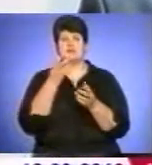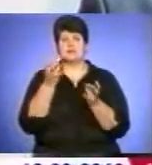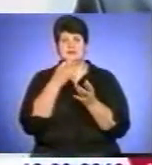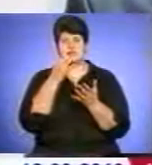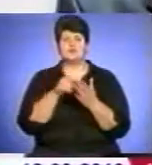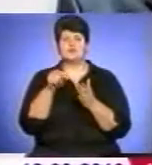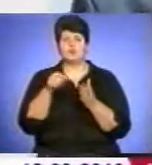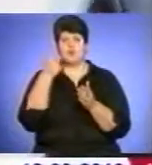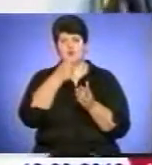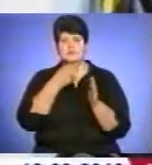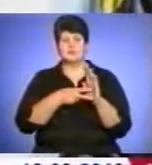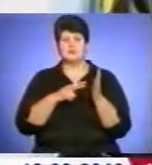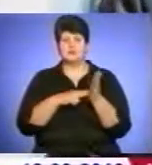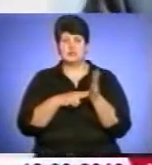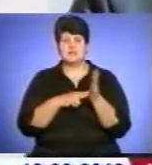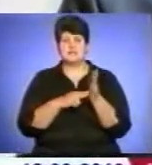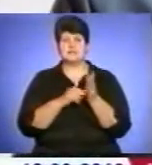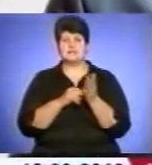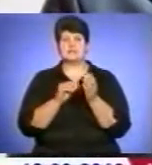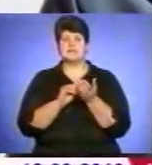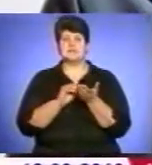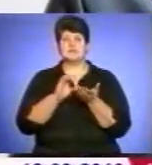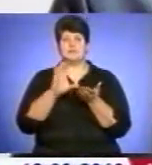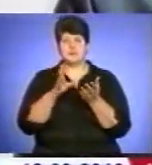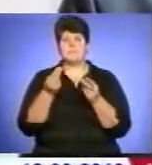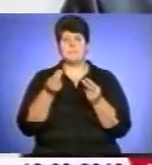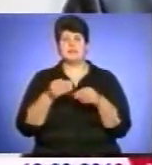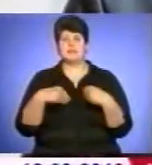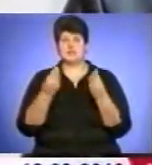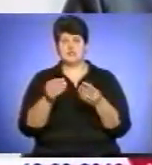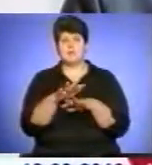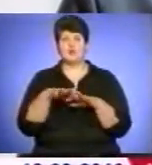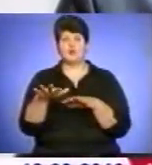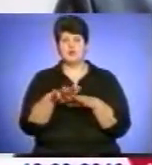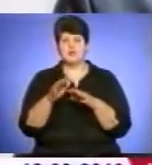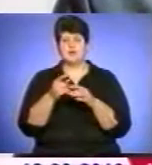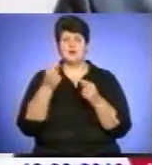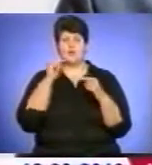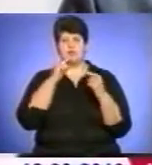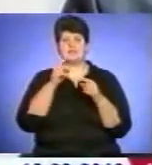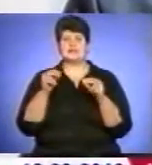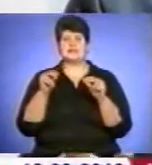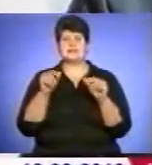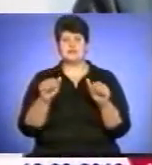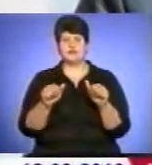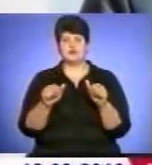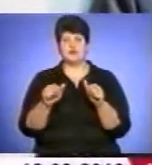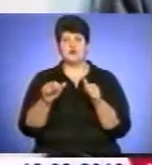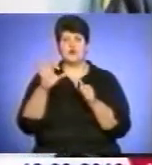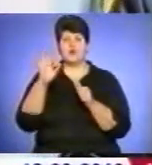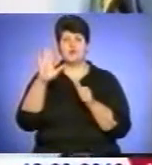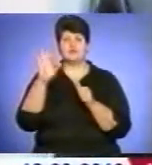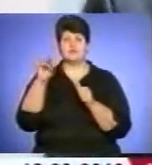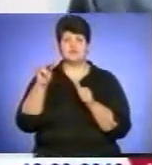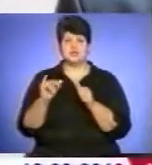році планується нарощувати далі площі під кукурудзи на зерно на 17,4%, овочі на 5